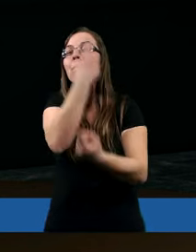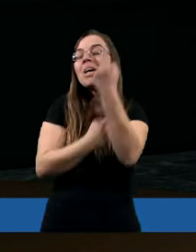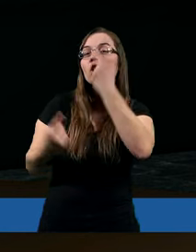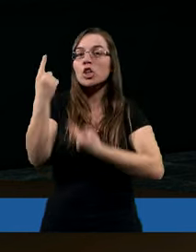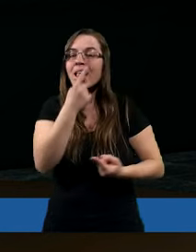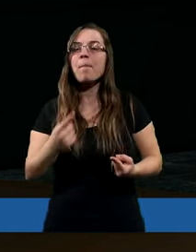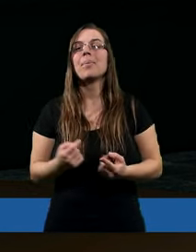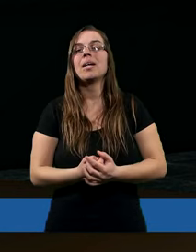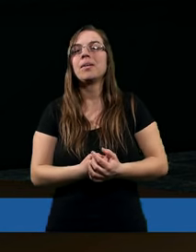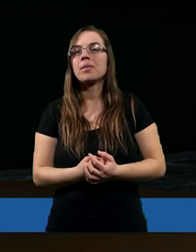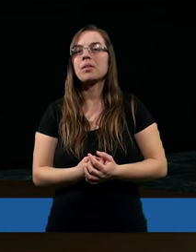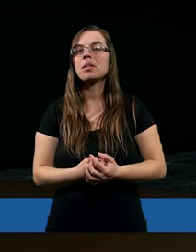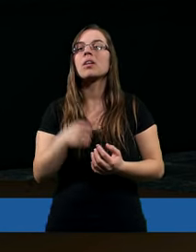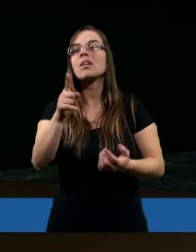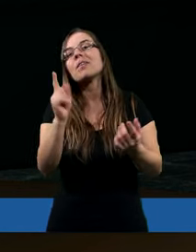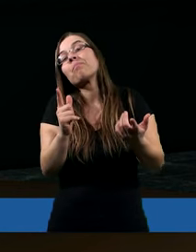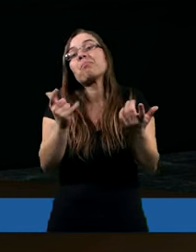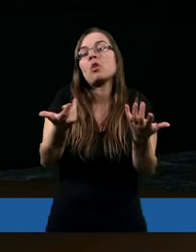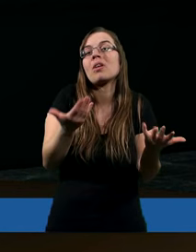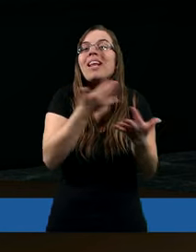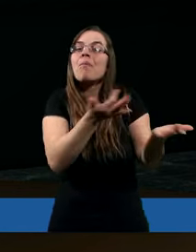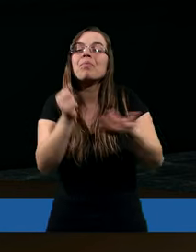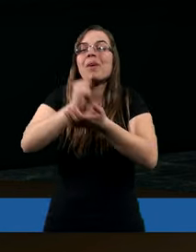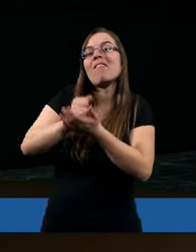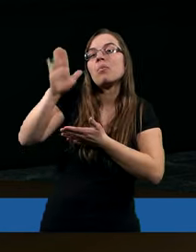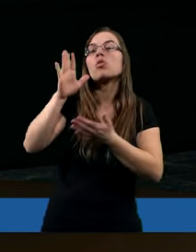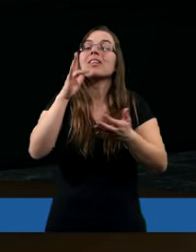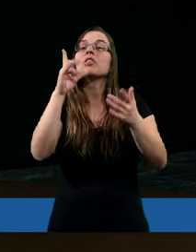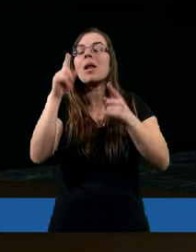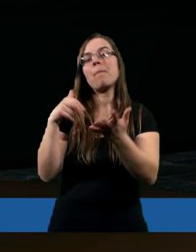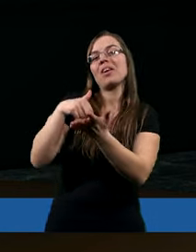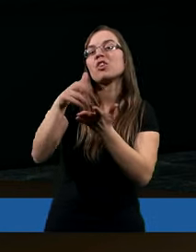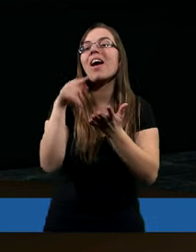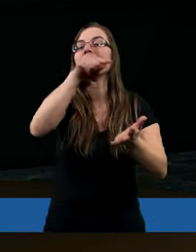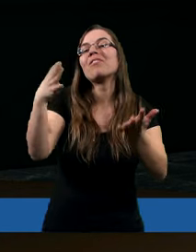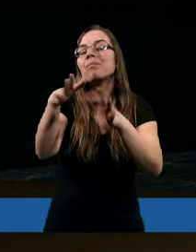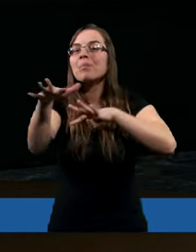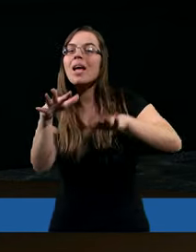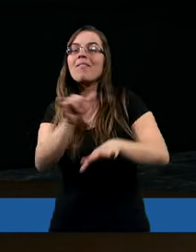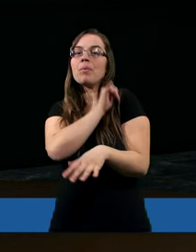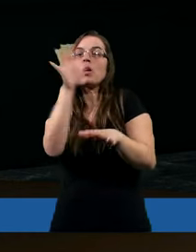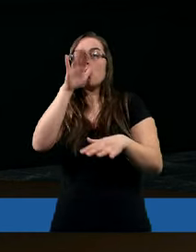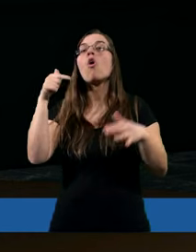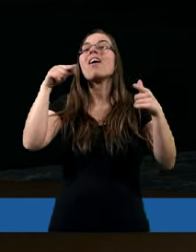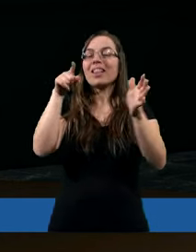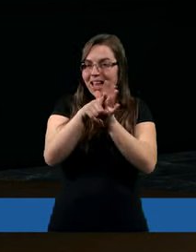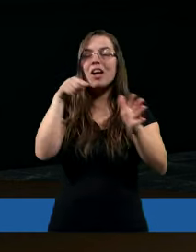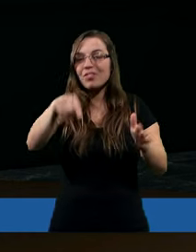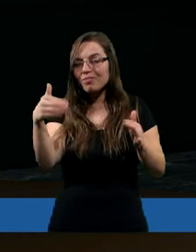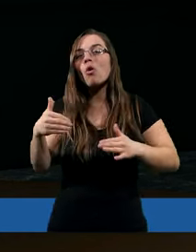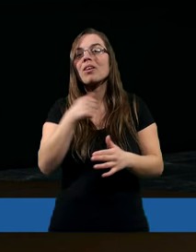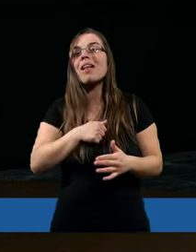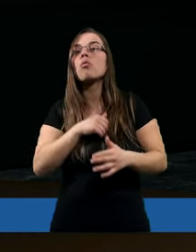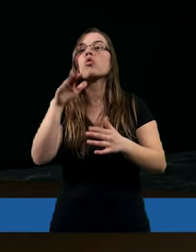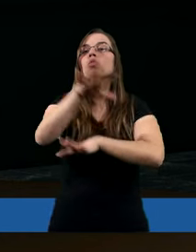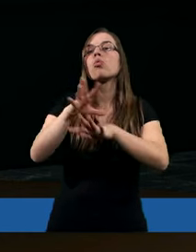załatwiamy jakąś sprawę Bożą, kiedy idziemy w imieniu Bożym, wtedy też możemy zasmucić Ducha